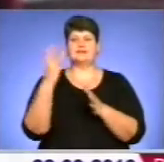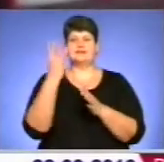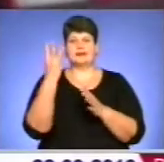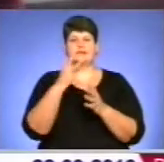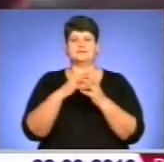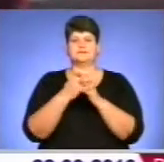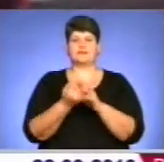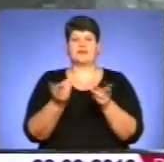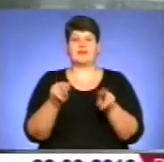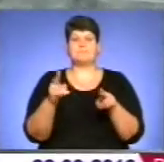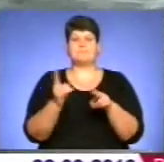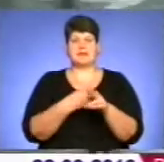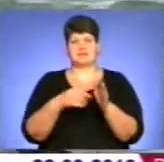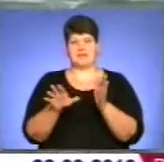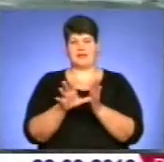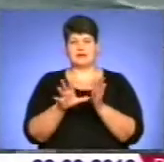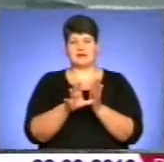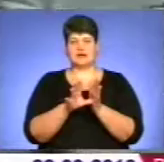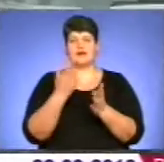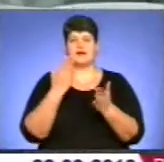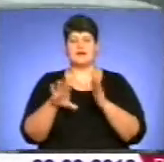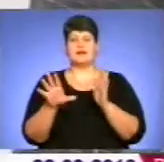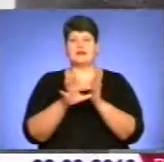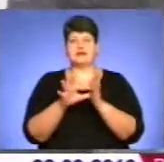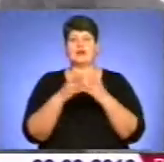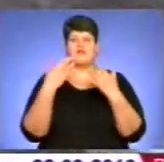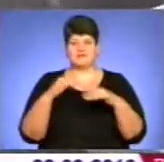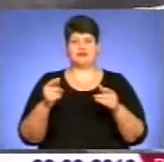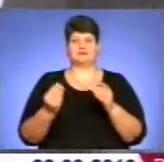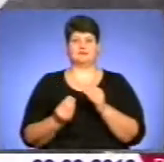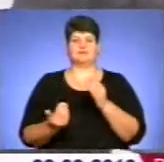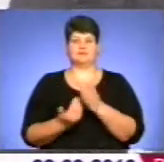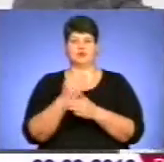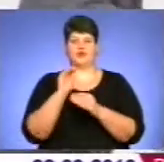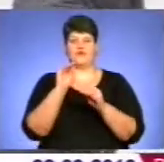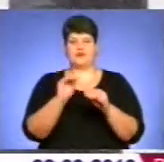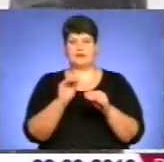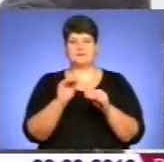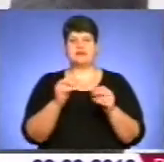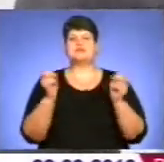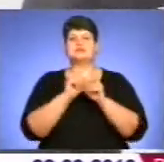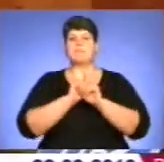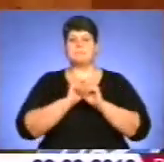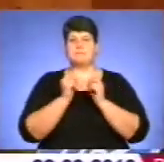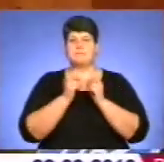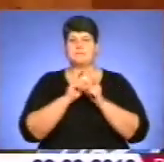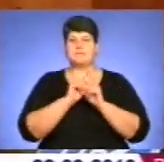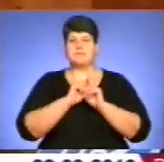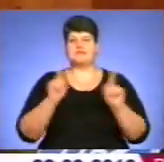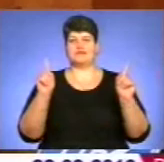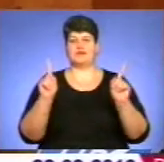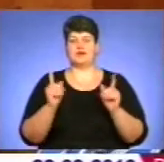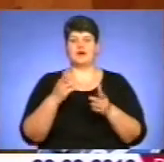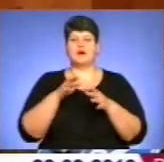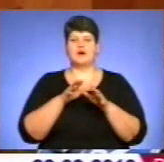пункти залишилися без світла. Однак електропостачання вже відновили. Специфіка розміщення доріг в Зборечку, вони мають